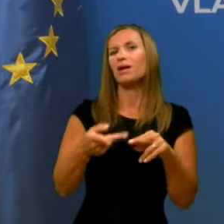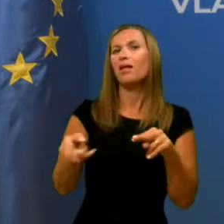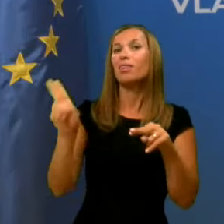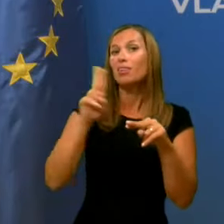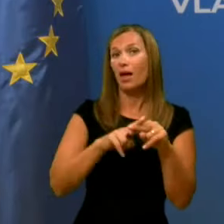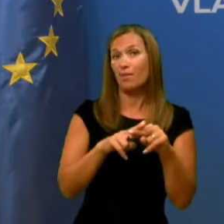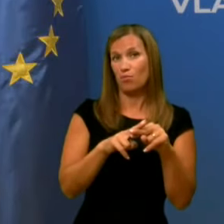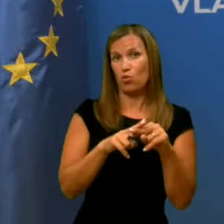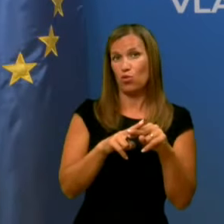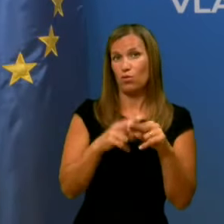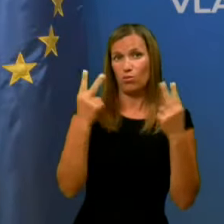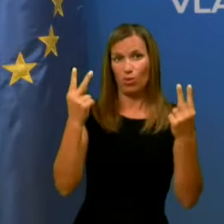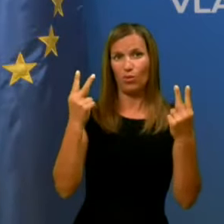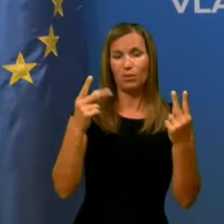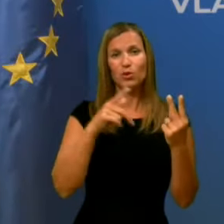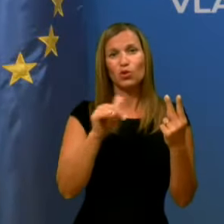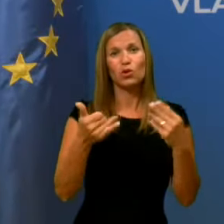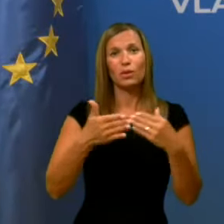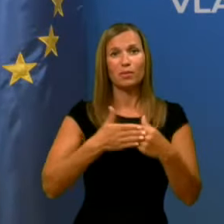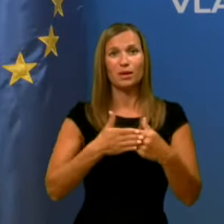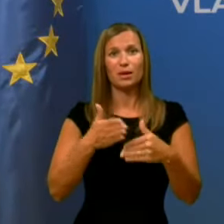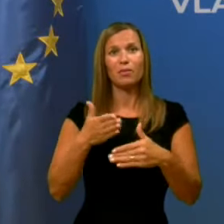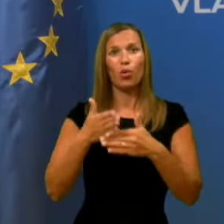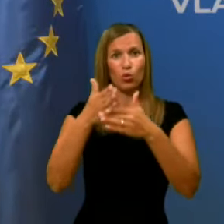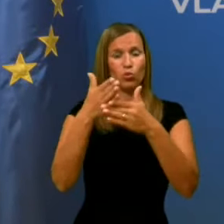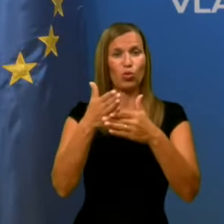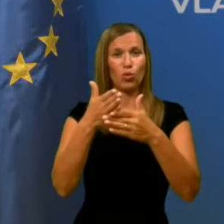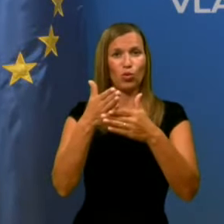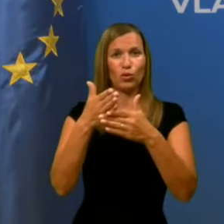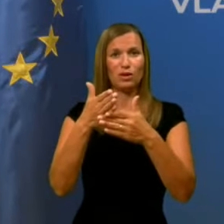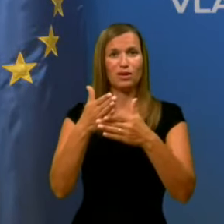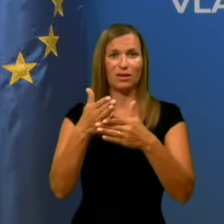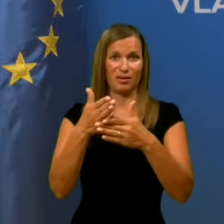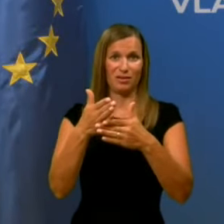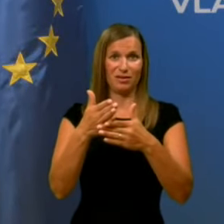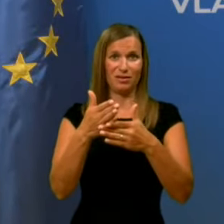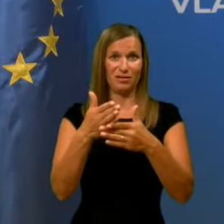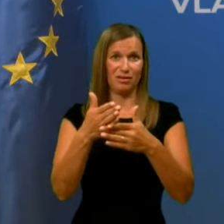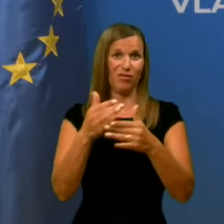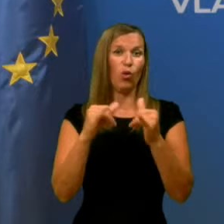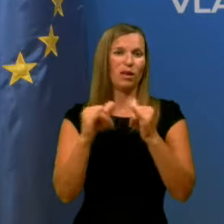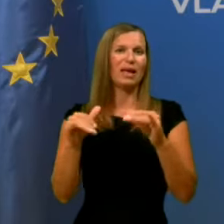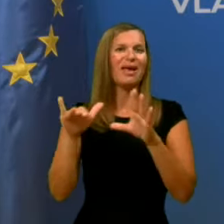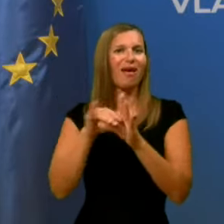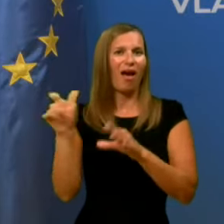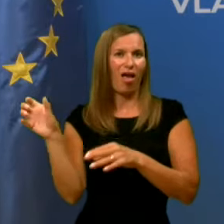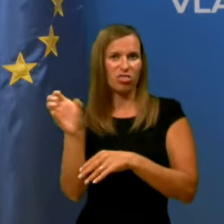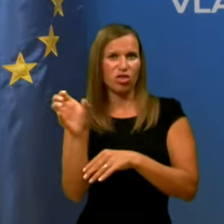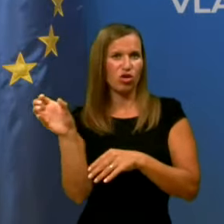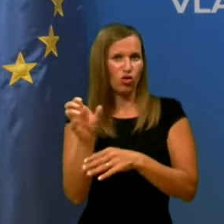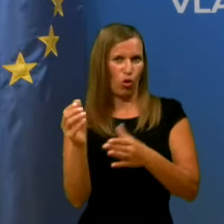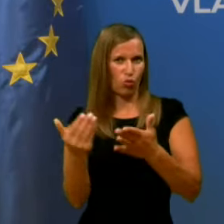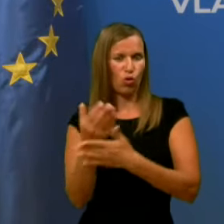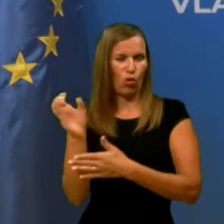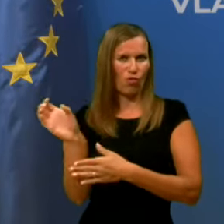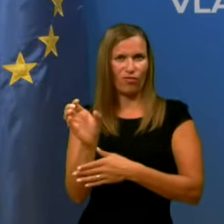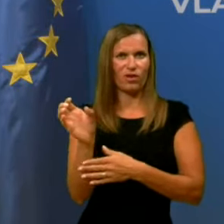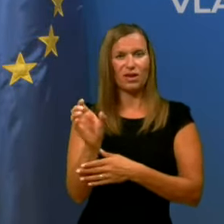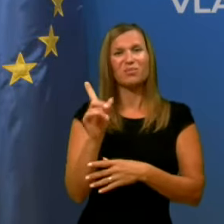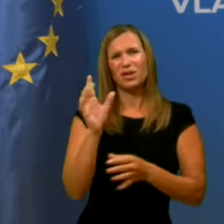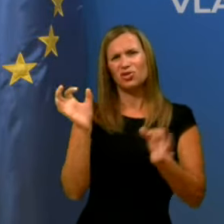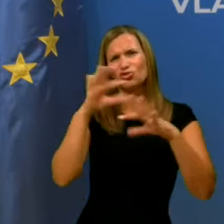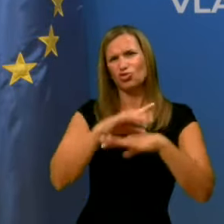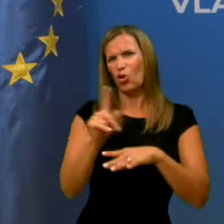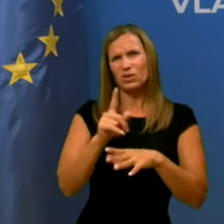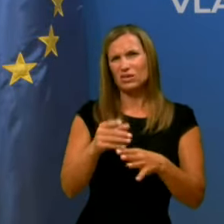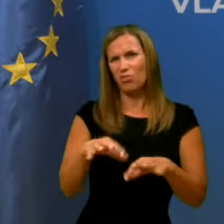in sicer pri podpori v obliki kadrov. Žal od njih nismo dobili nobene pomoči. Smo